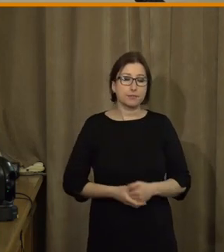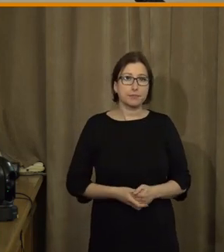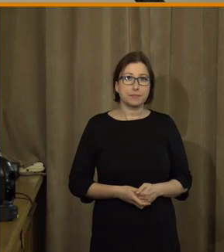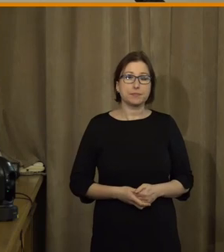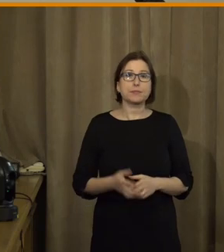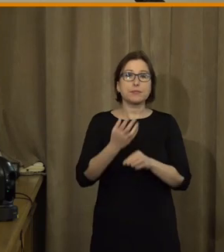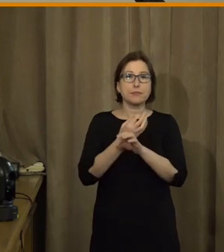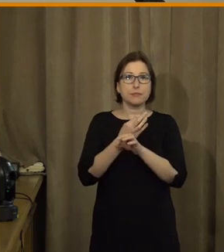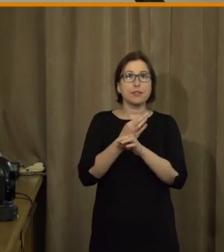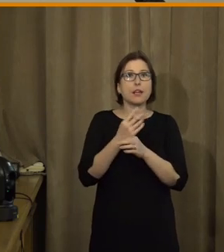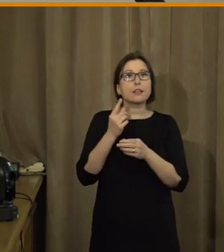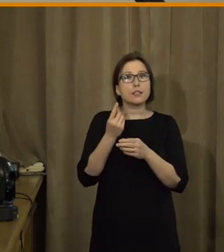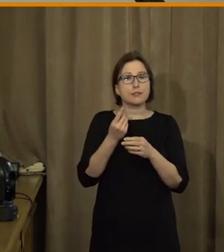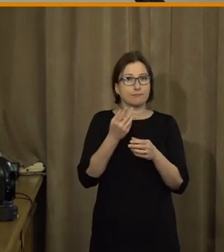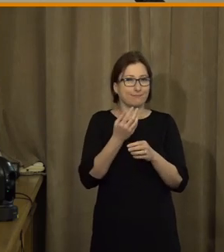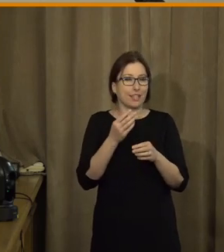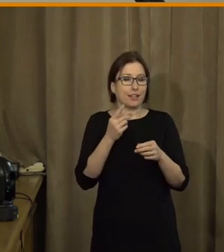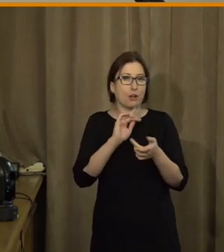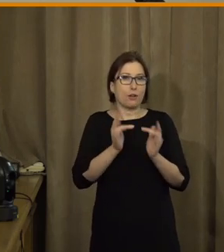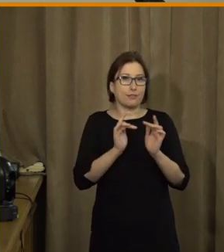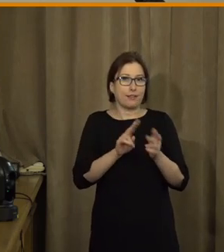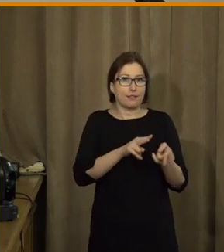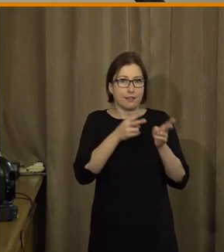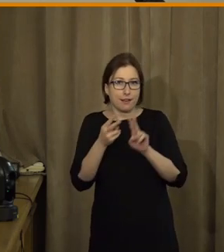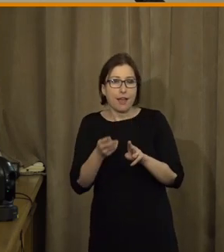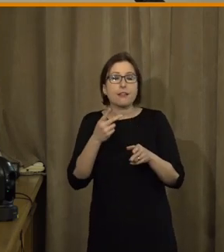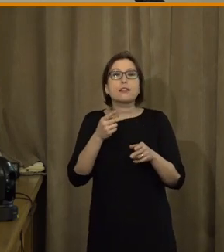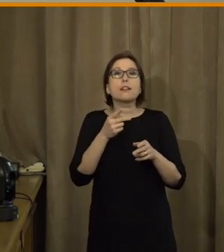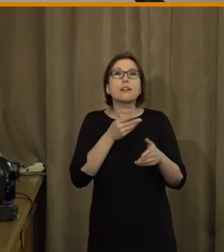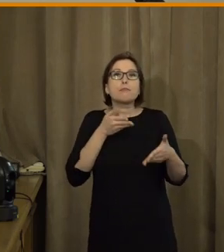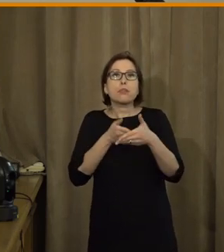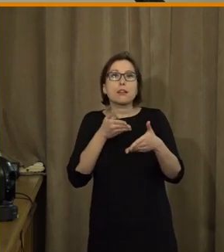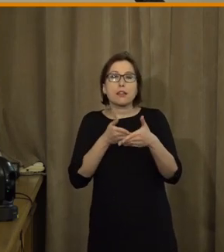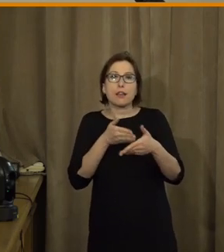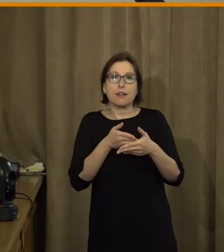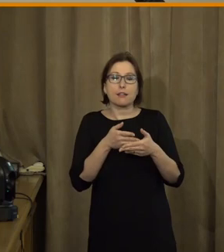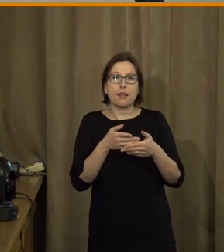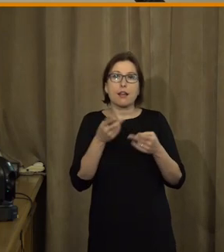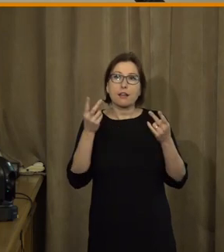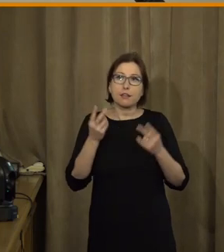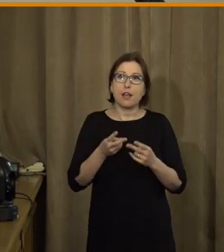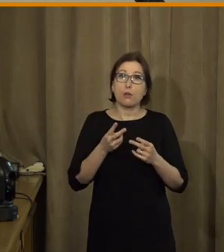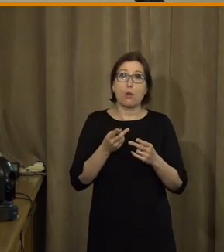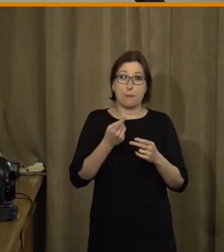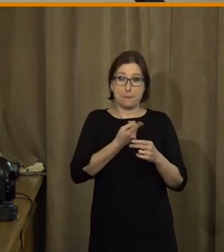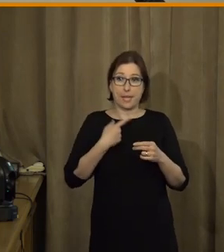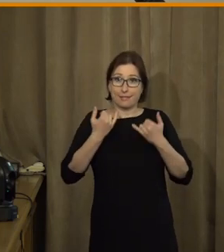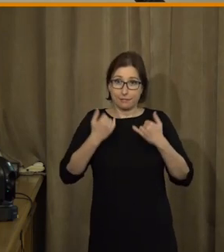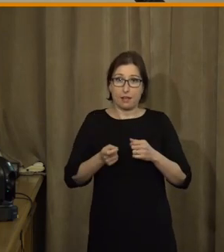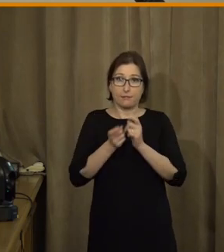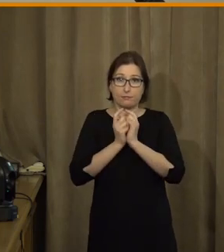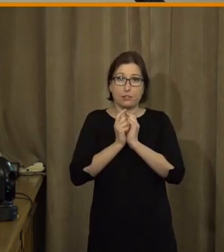Digitální vyloučení skutečně není nějaký problém, který můžeme vyřešit,